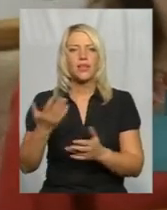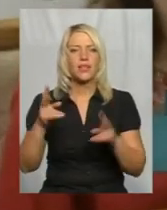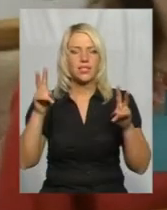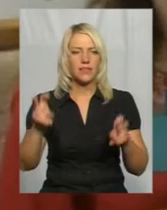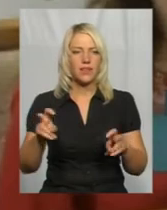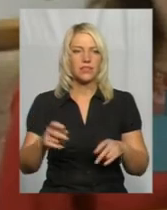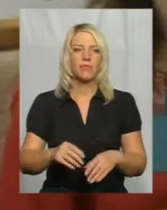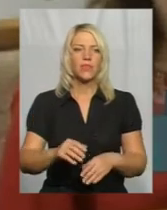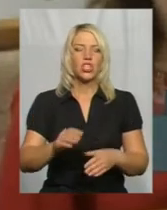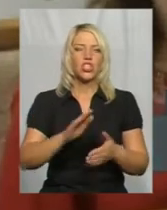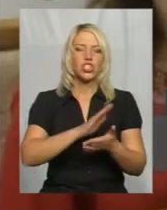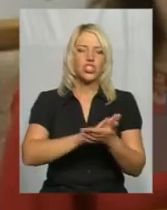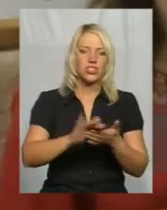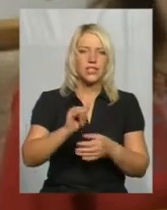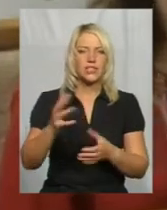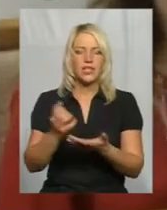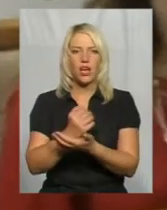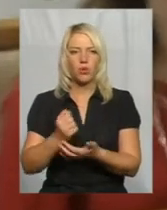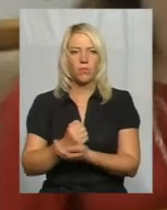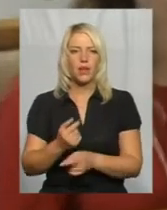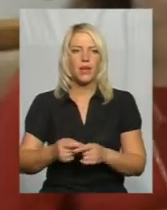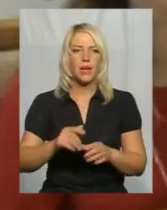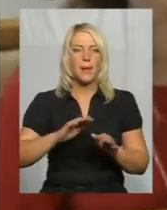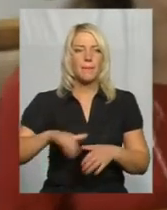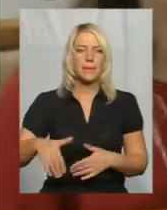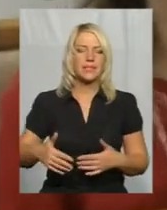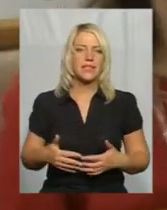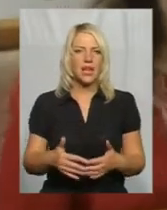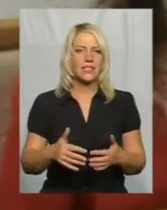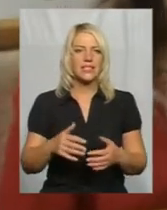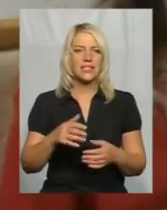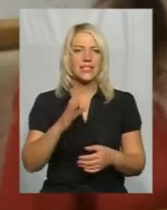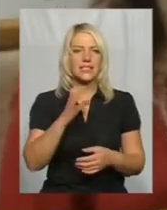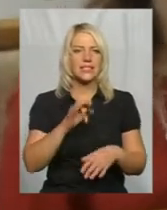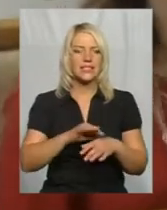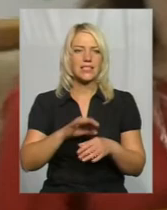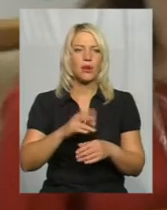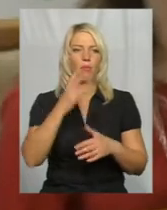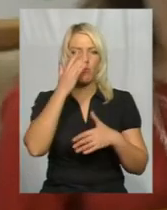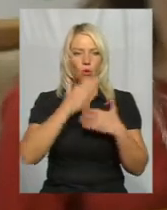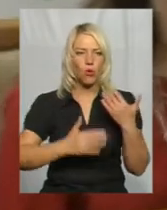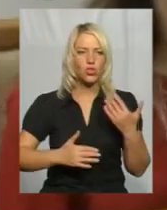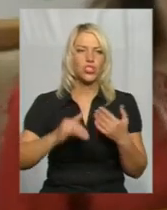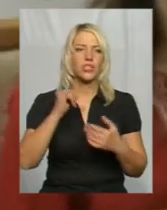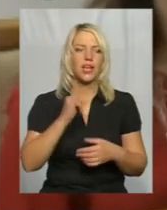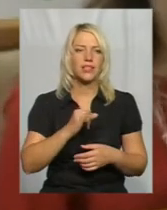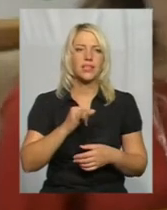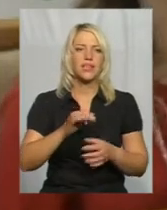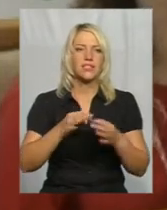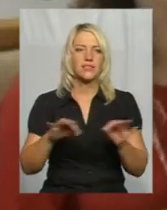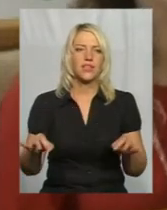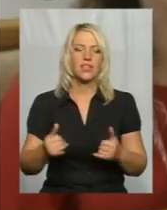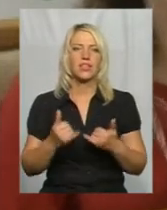і заробляй», програма після абортного синдрому, тобто вона називається «Прощена і звільнена». Це для жінок, які вже